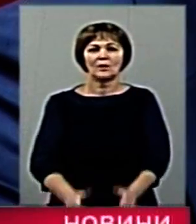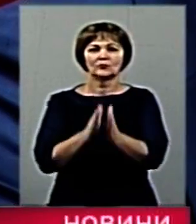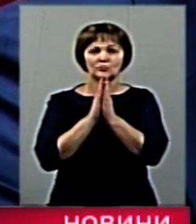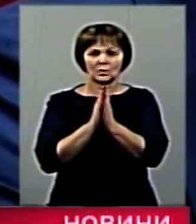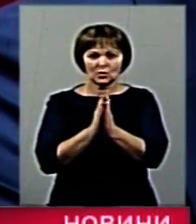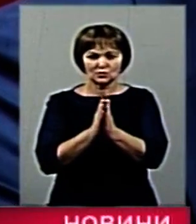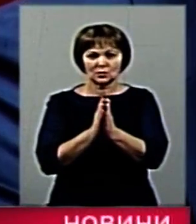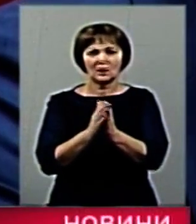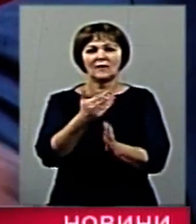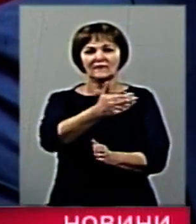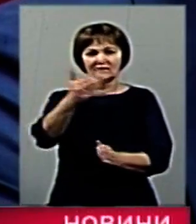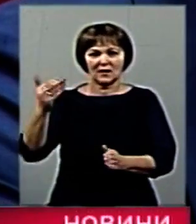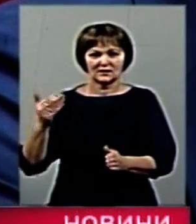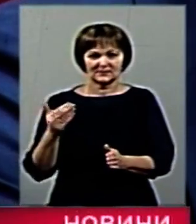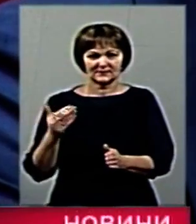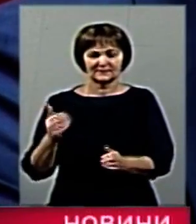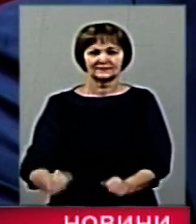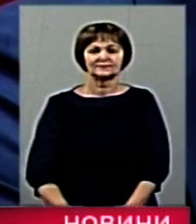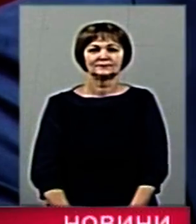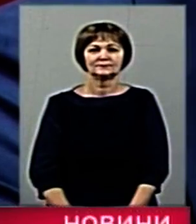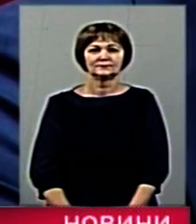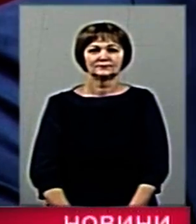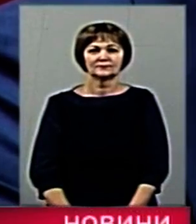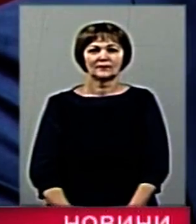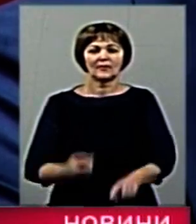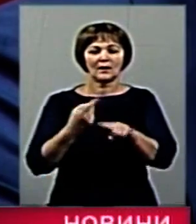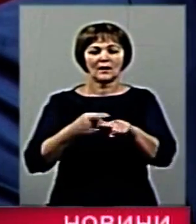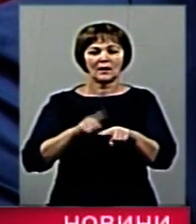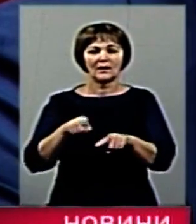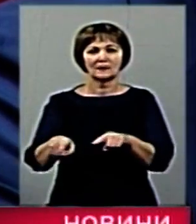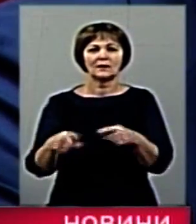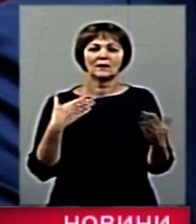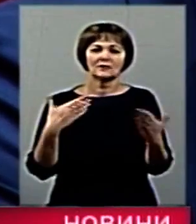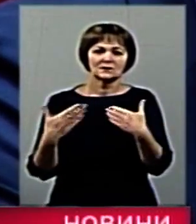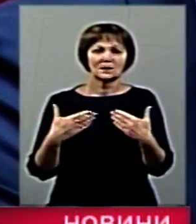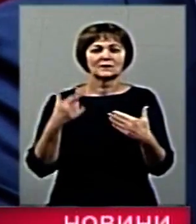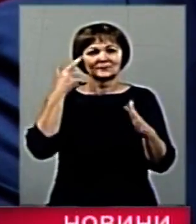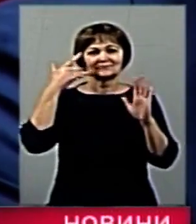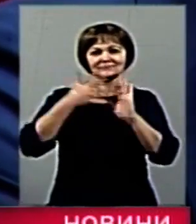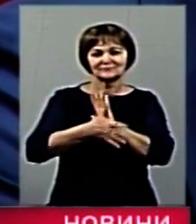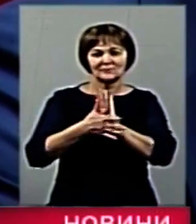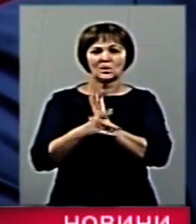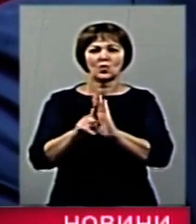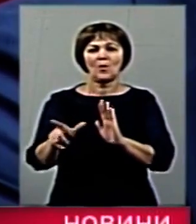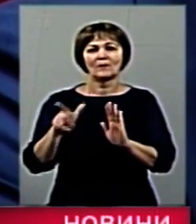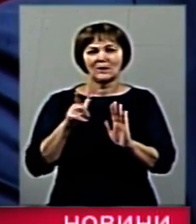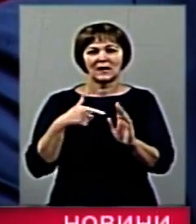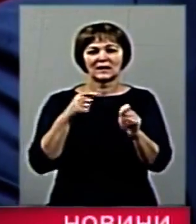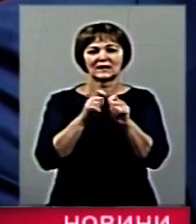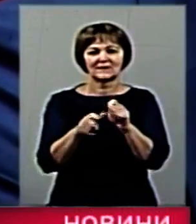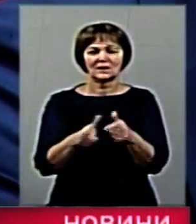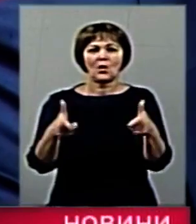Прошу вас віднестися до того об'єктивно, оскільки ми, як інвестори,